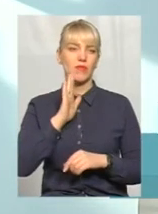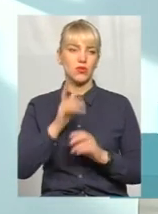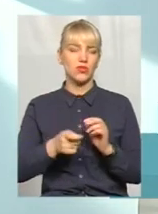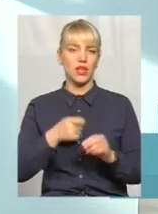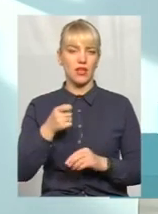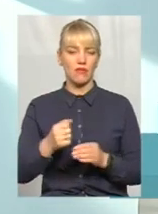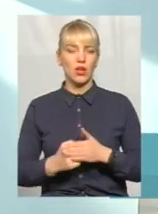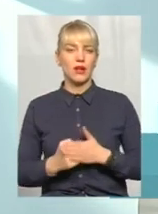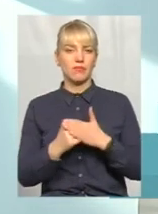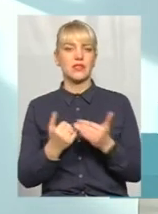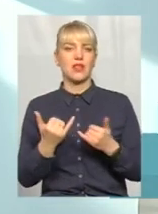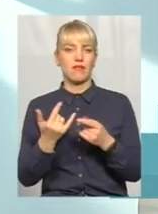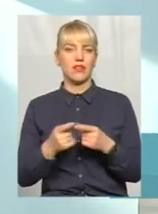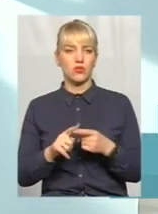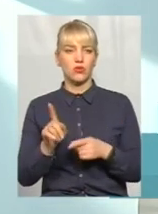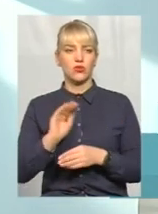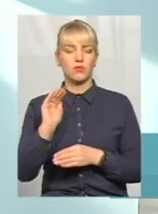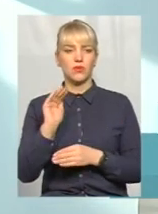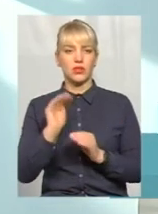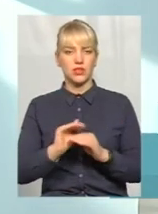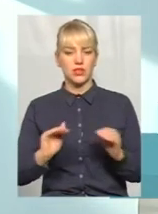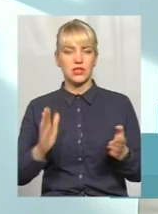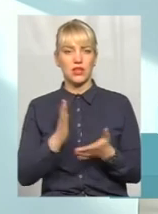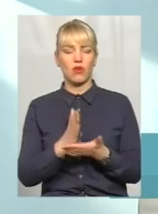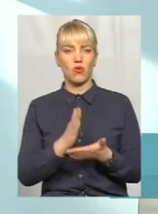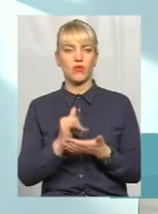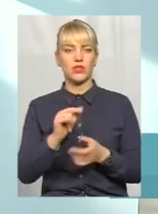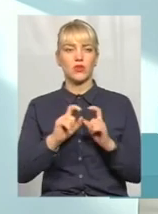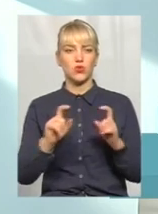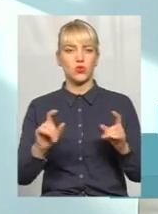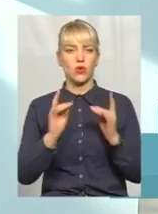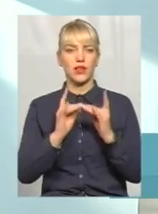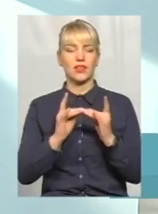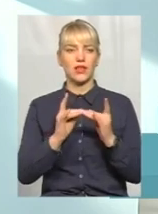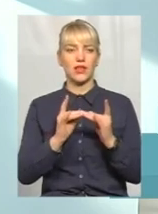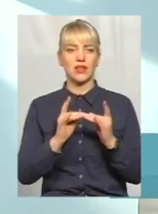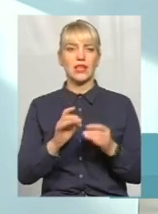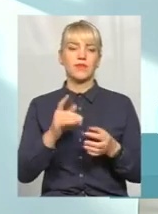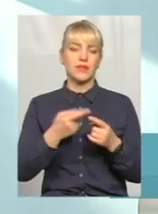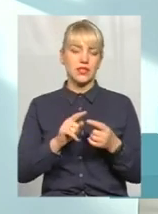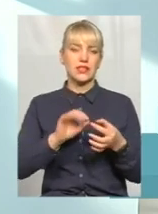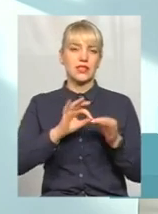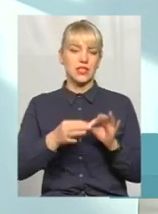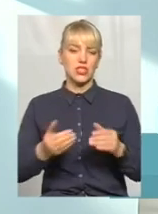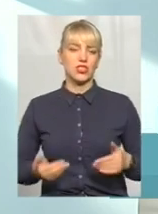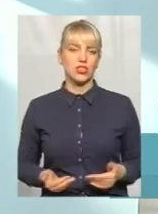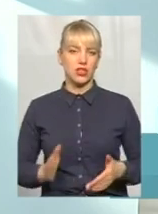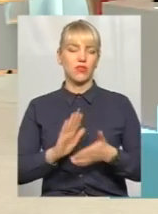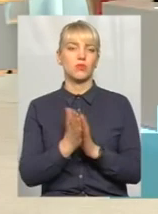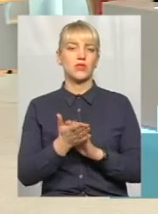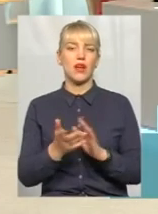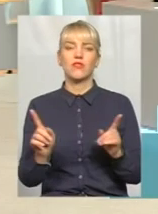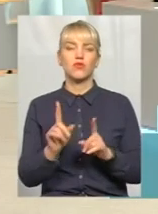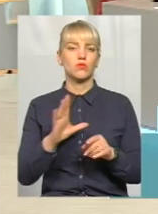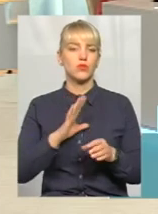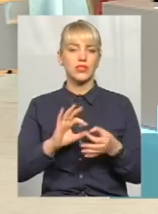Підстава для того, щоб діти знаходилися у школі-інтернаті – складні життєві обставини. В чому заключалися складні життєві